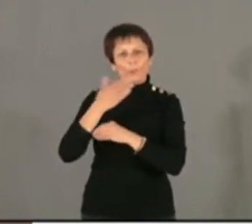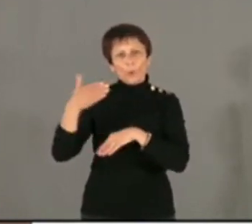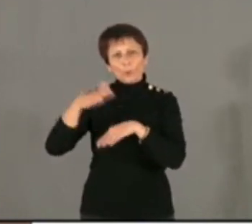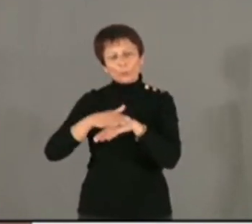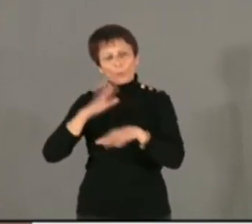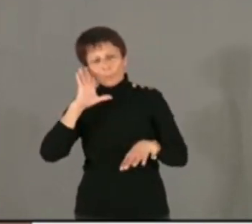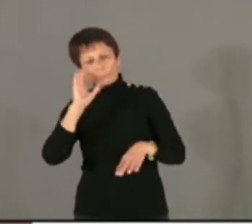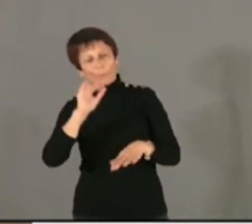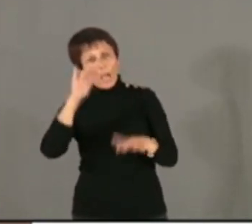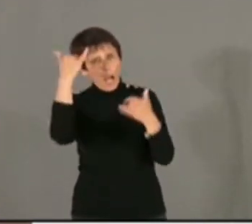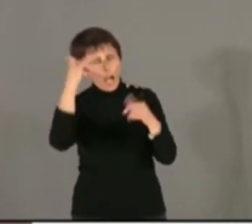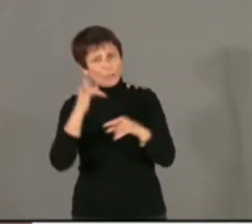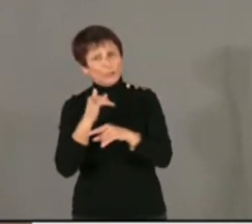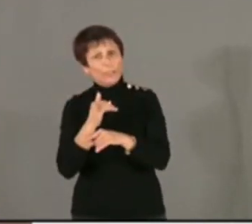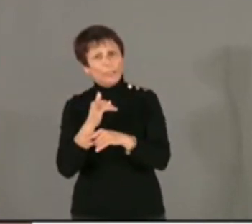Algérie,